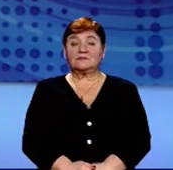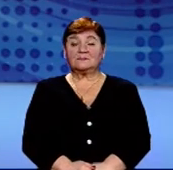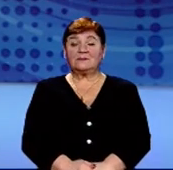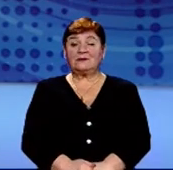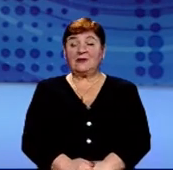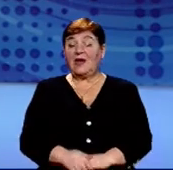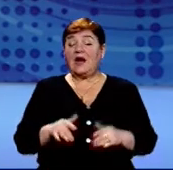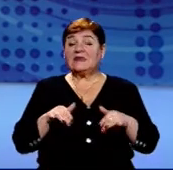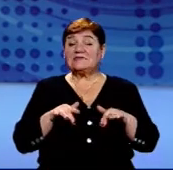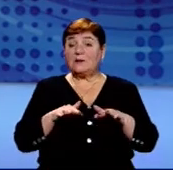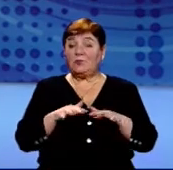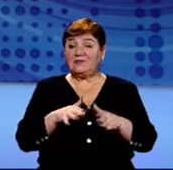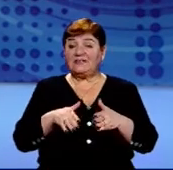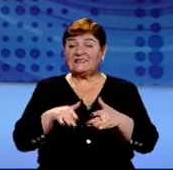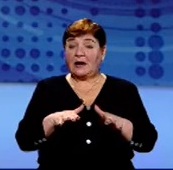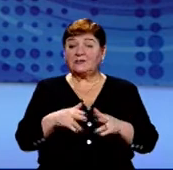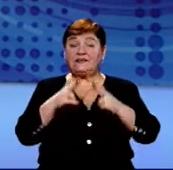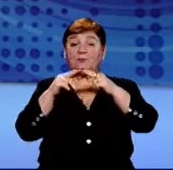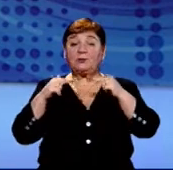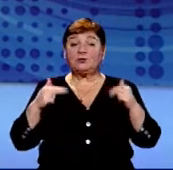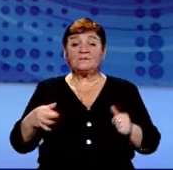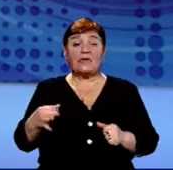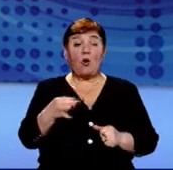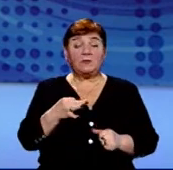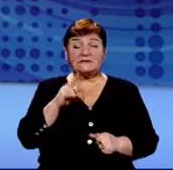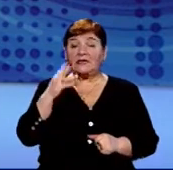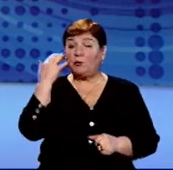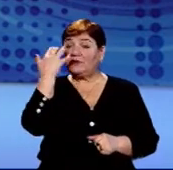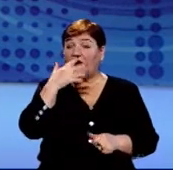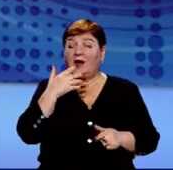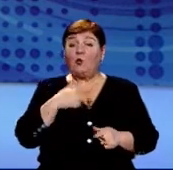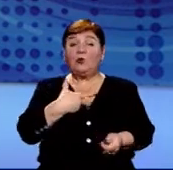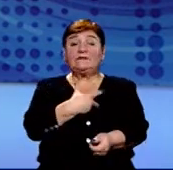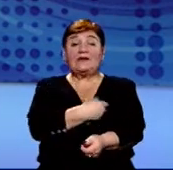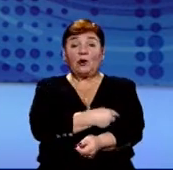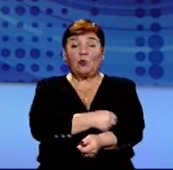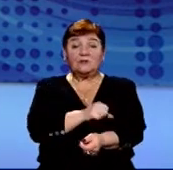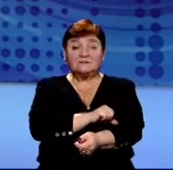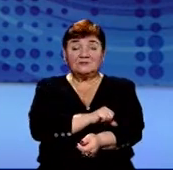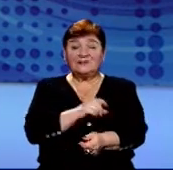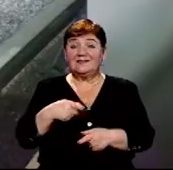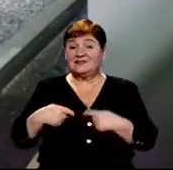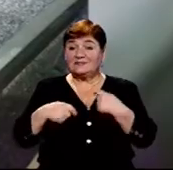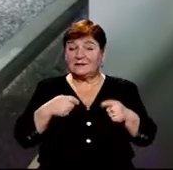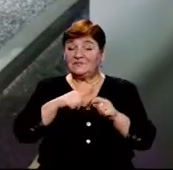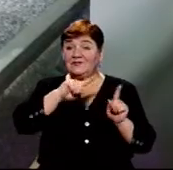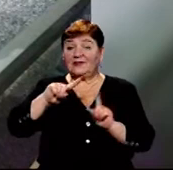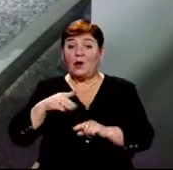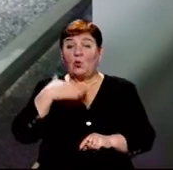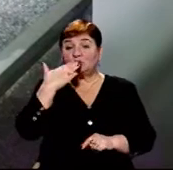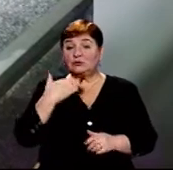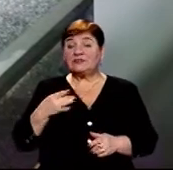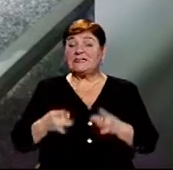Запобіжний захід обрали мешканцю Дніпропетровської області, якого підозрюють у наркоторгівлі на Закарпатті. Про це повідомила речниця Ужгородського